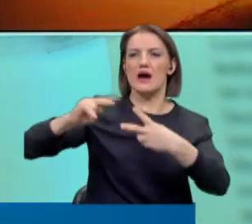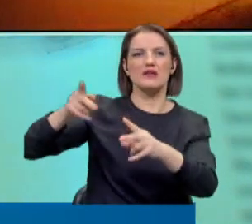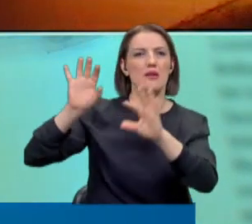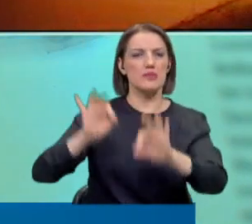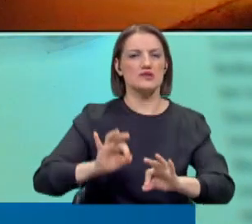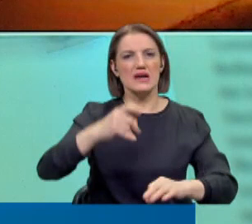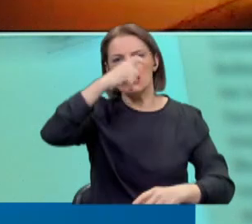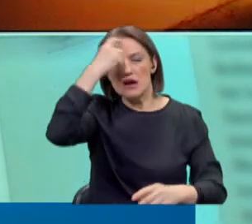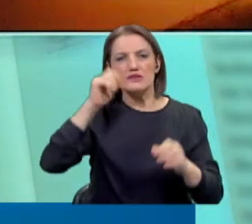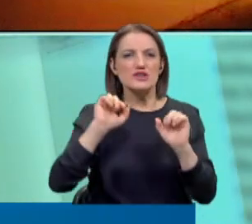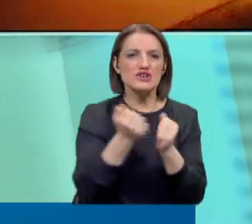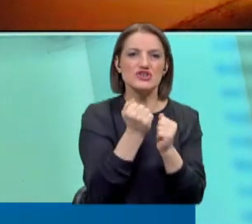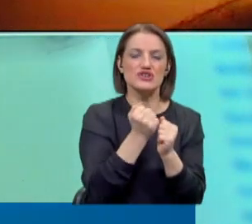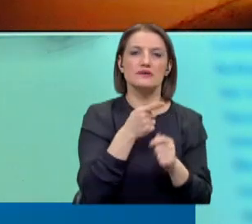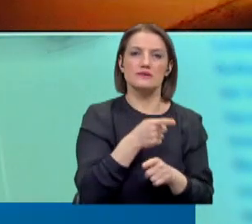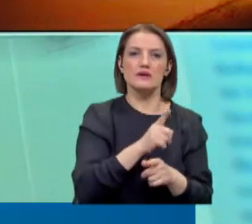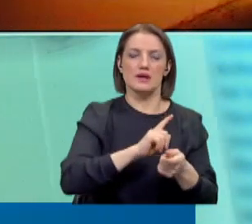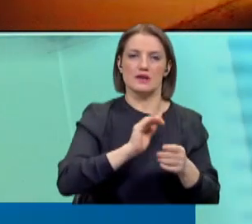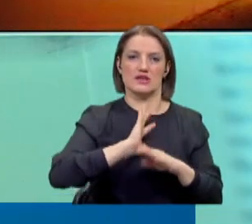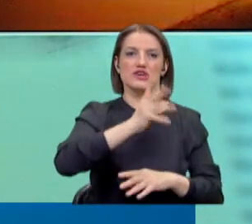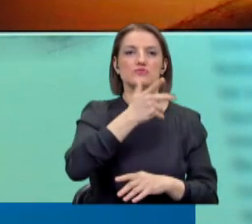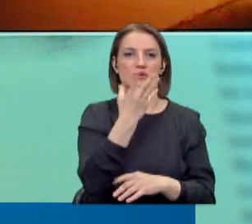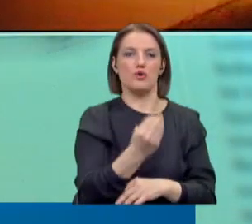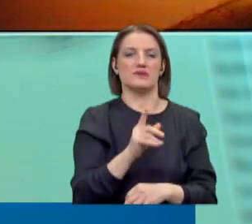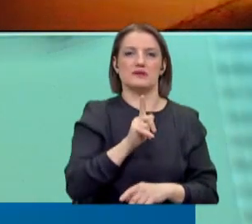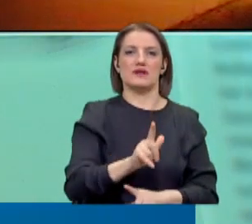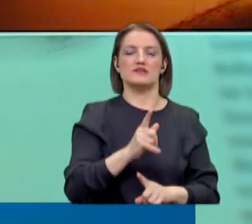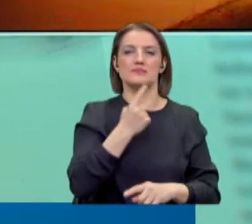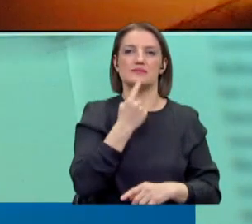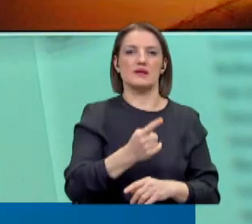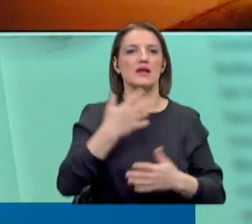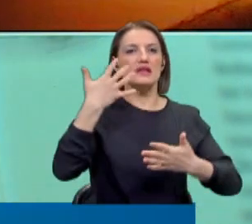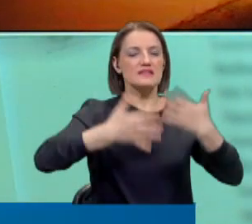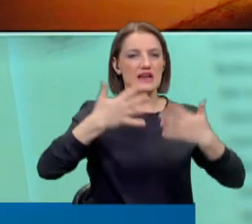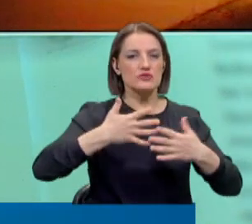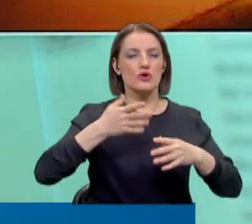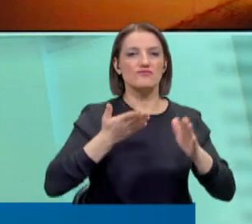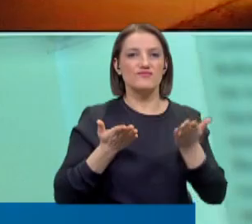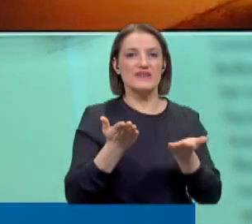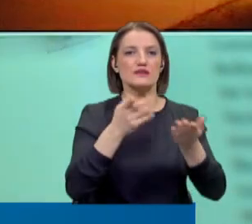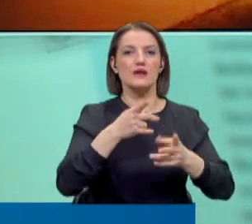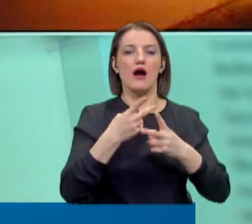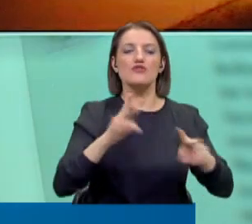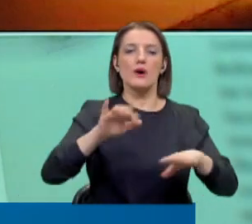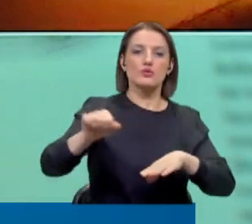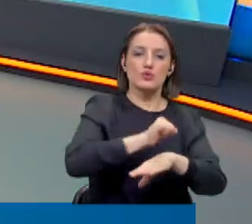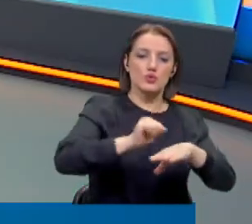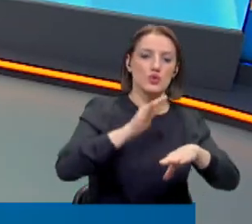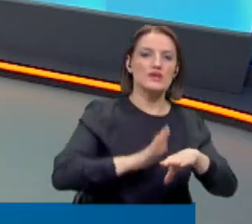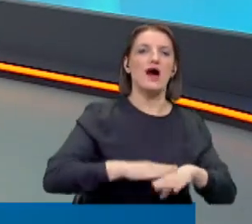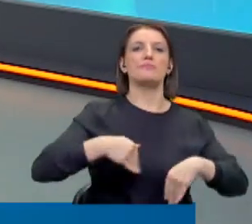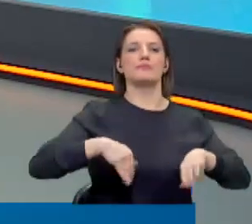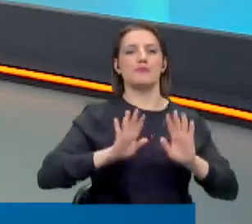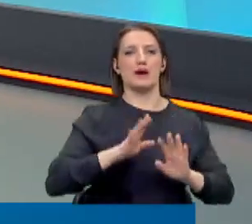Yazlık-kışlık tarifeye geçilmesi çağrısında bulundu. Televizyon, fırın açma, ütü yapma, 150 kWh